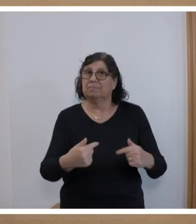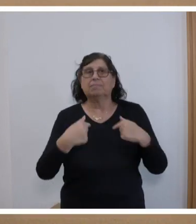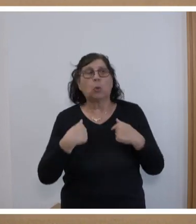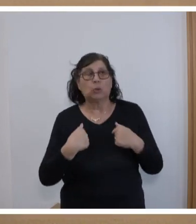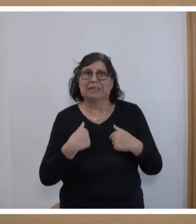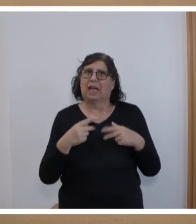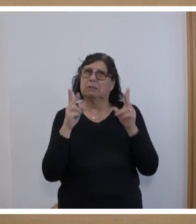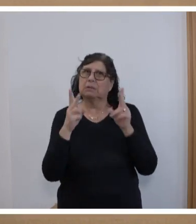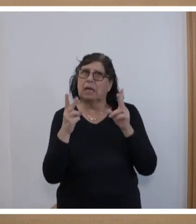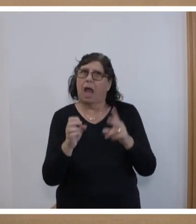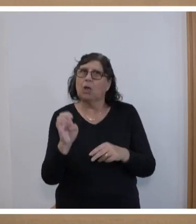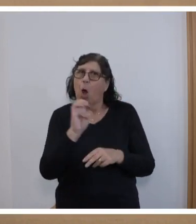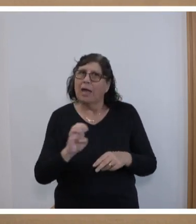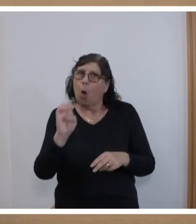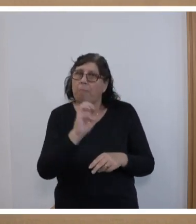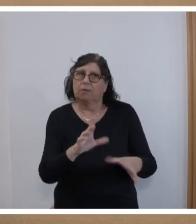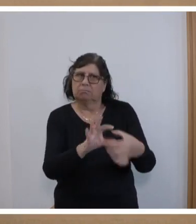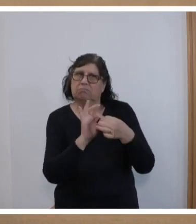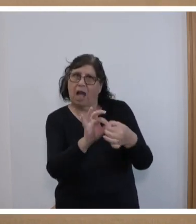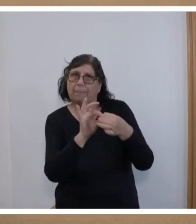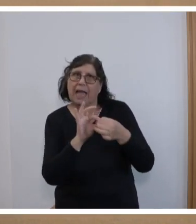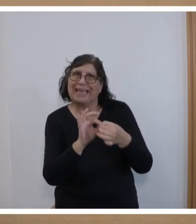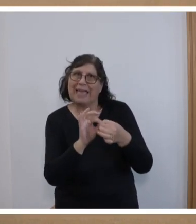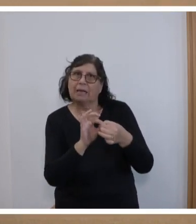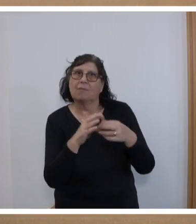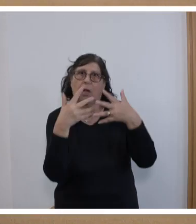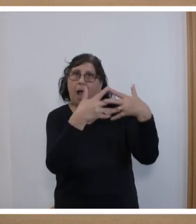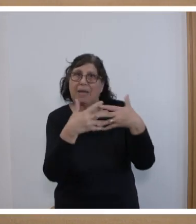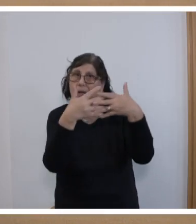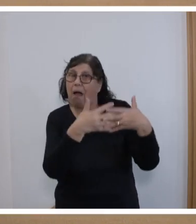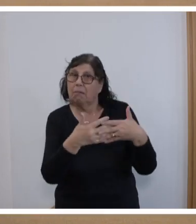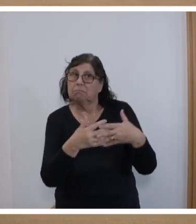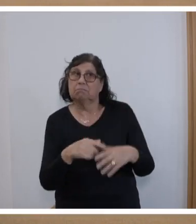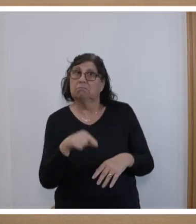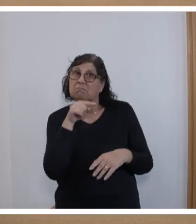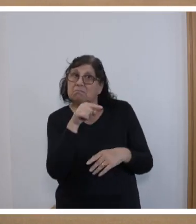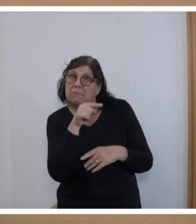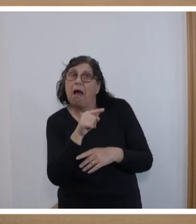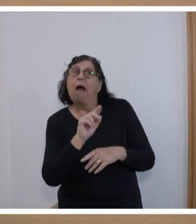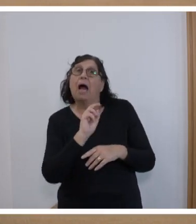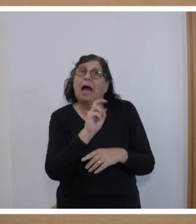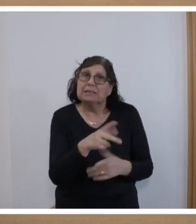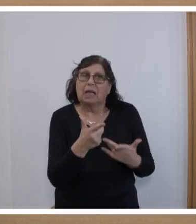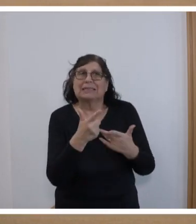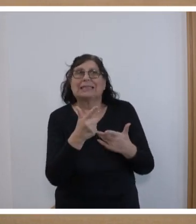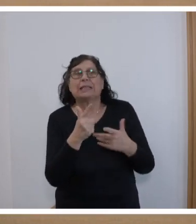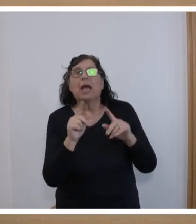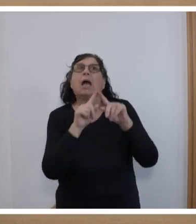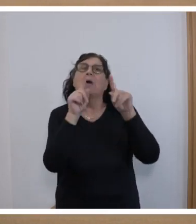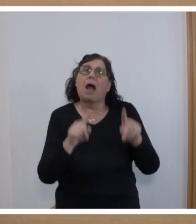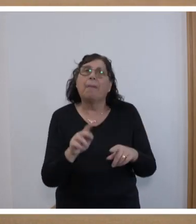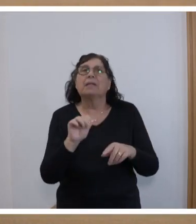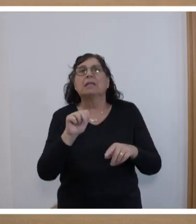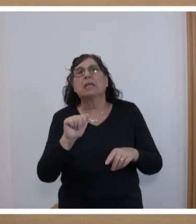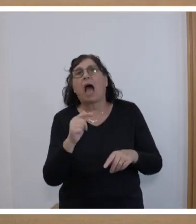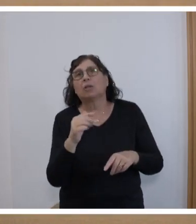Sicherheit in Europa hängt entscheidend von den USA ab. Von ihrem Einsatz im Rahmen der NATO. Und für